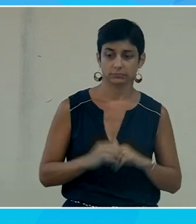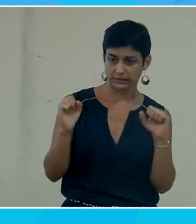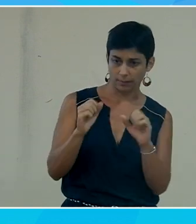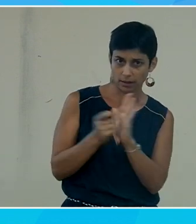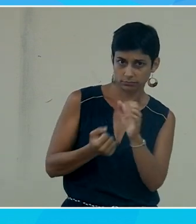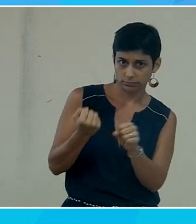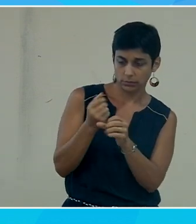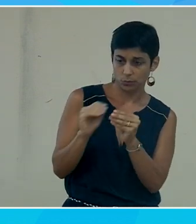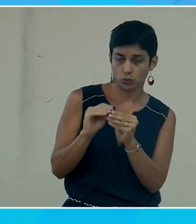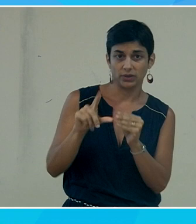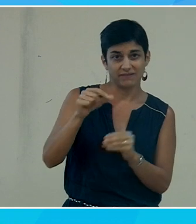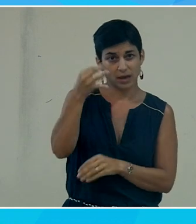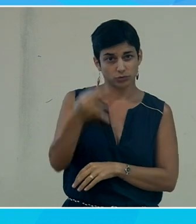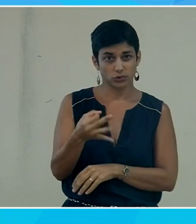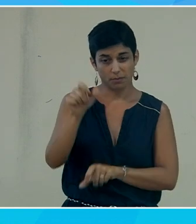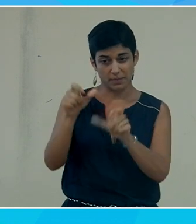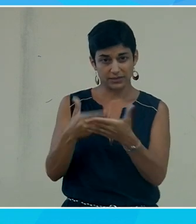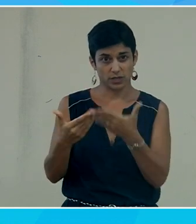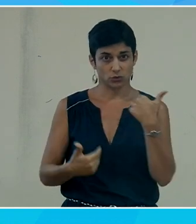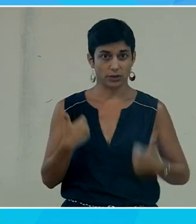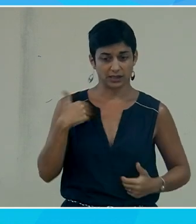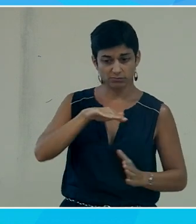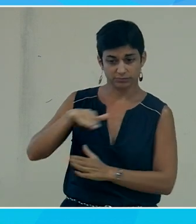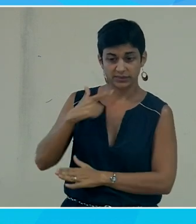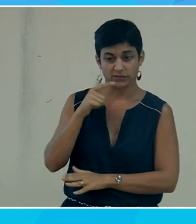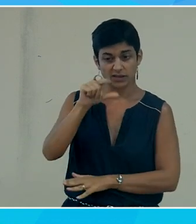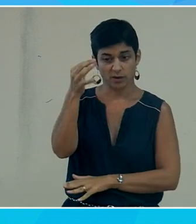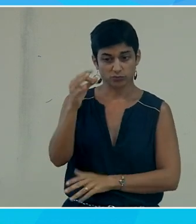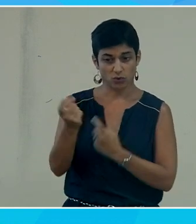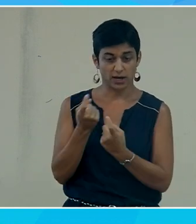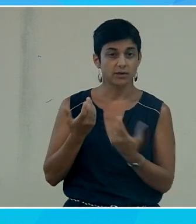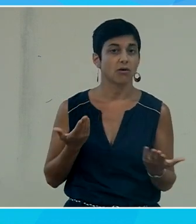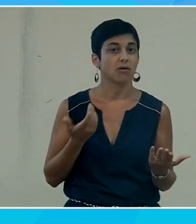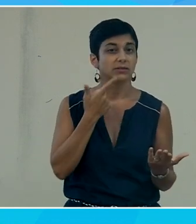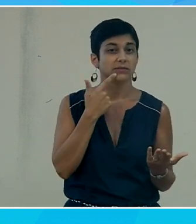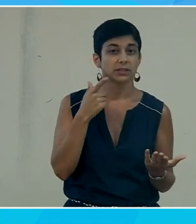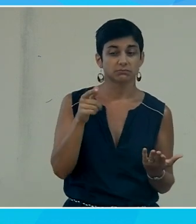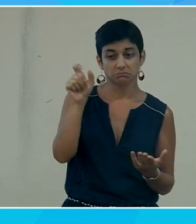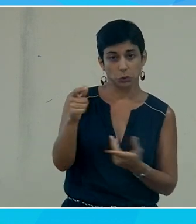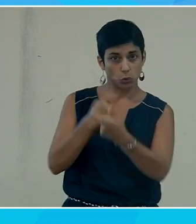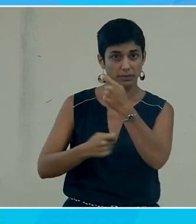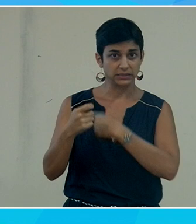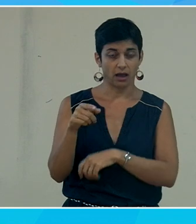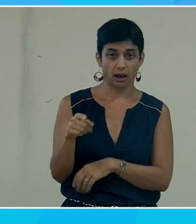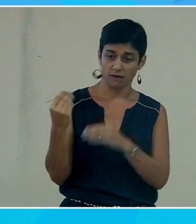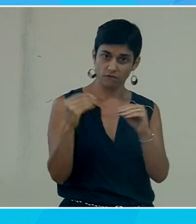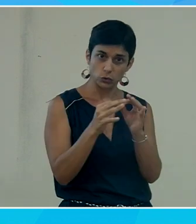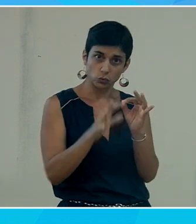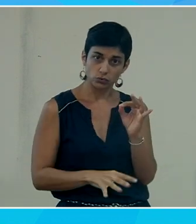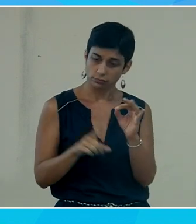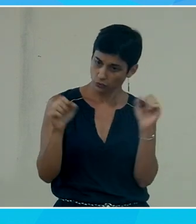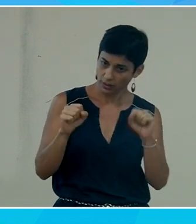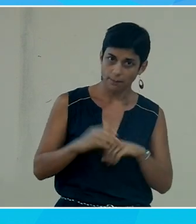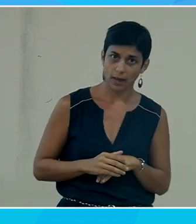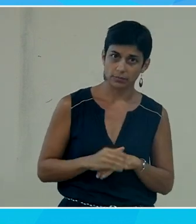bêtement 20% de personnes en situation de handicap c'est 20% de clients quelque part est-ce qu'un commercial qui vend une solution il est capable de dire